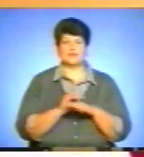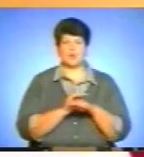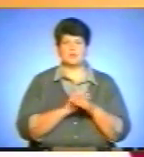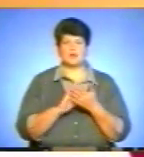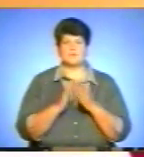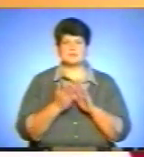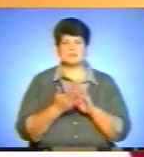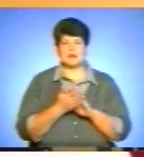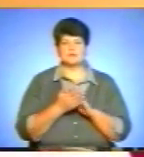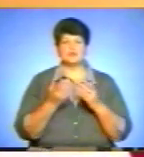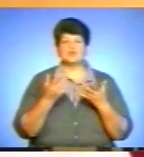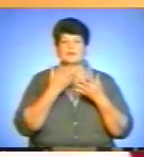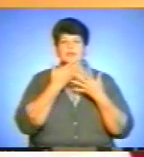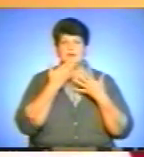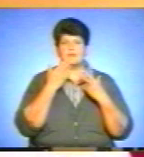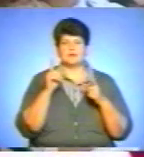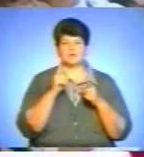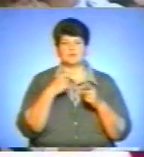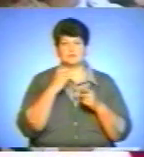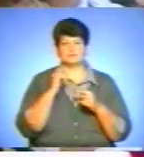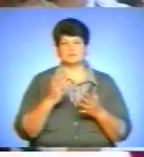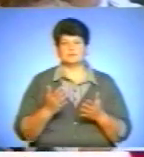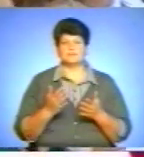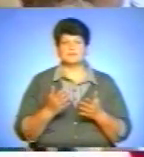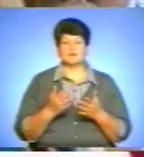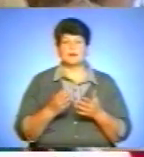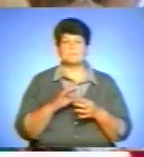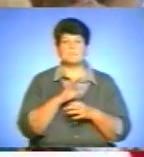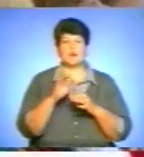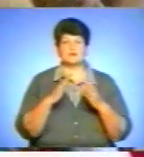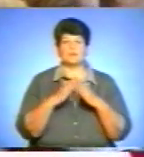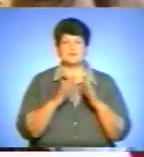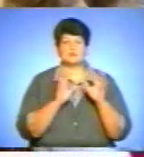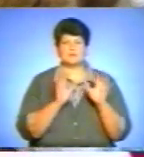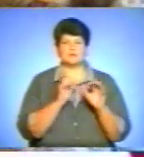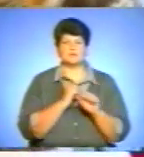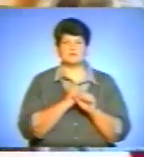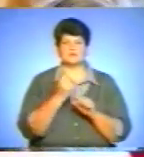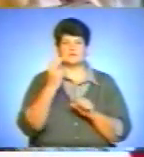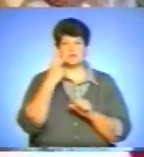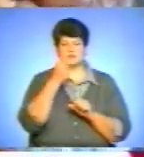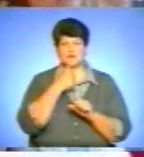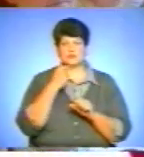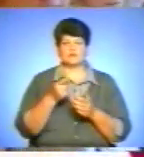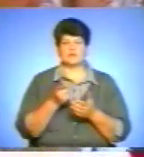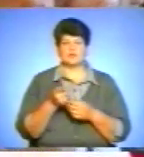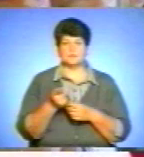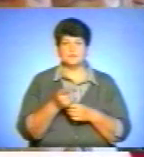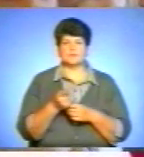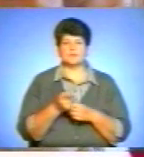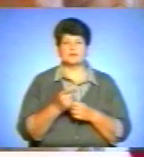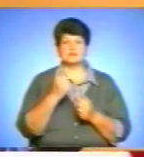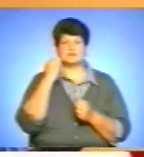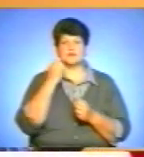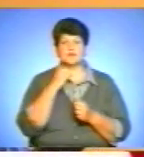і що нема ще на що нарікати. Проєкт «Домашній опіка» працює уже понад 12 років у місті Тернополі. Саме